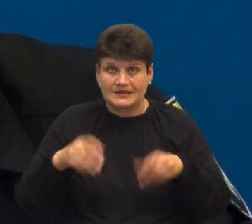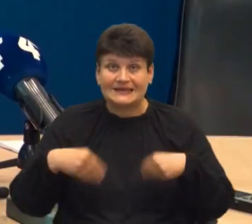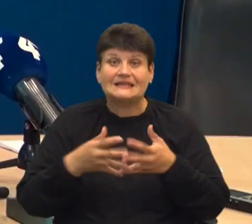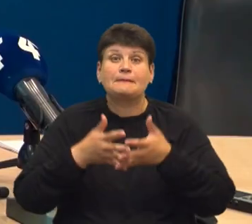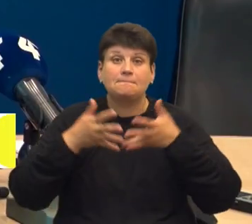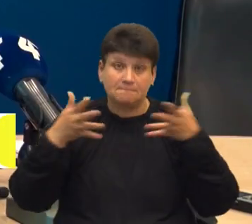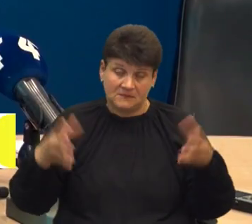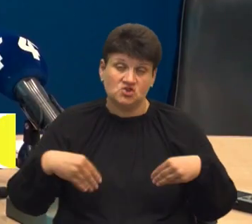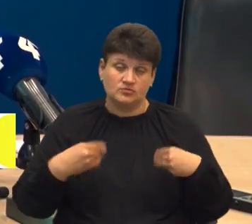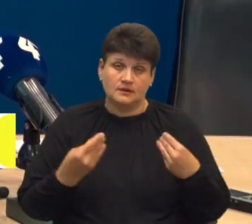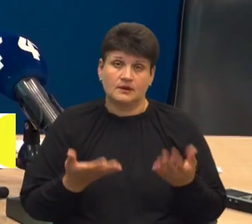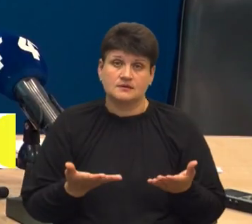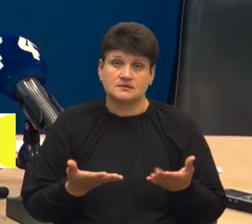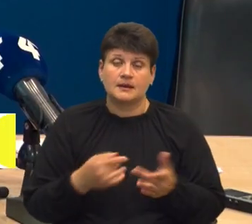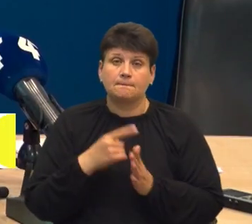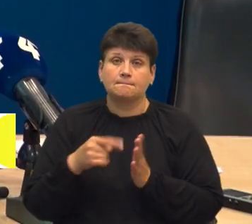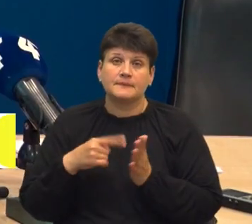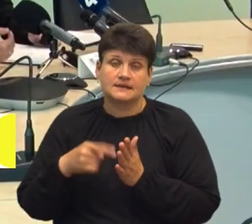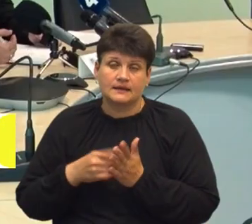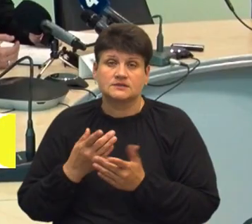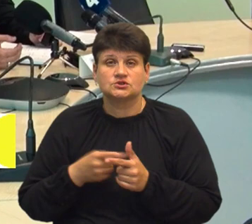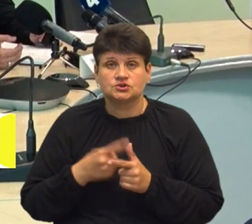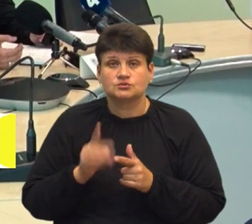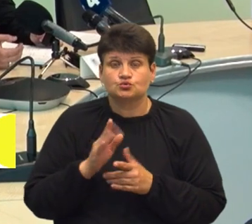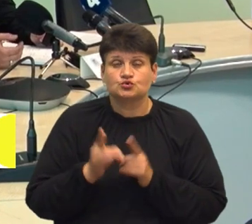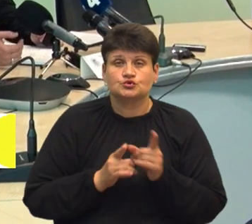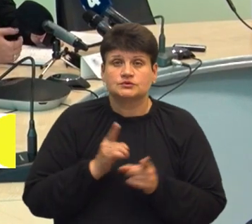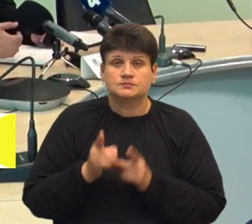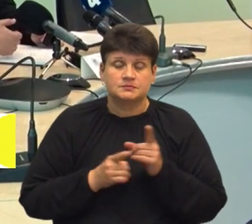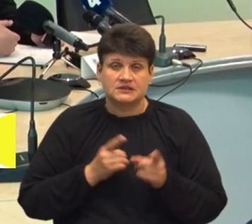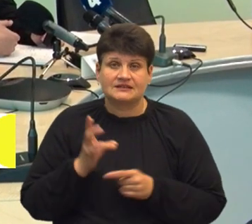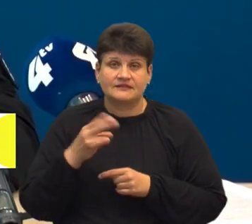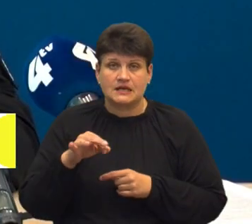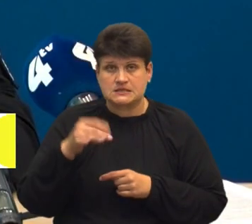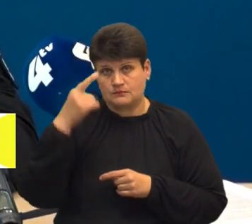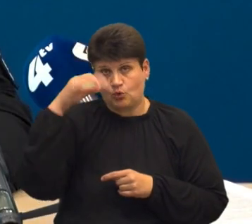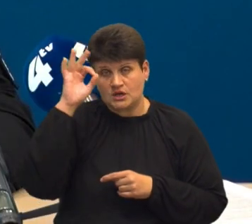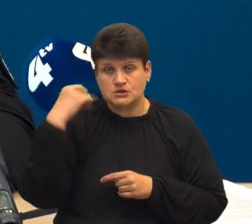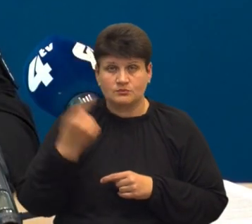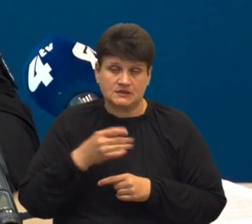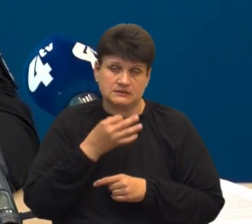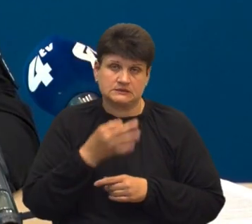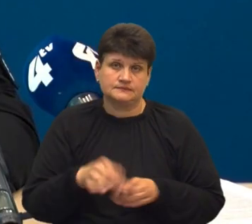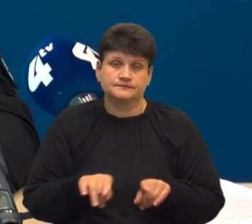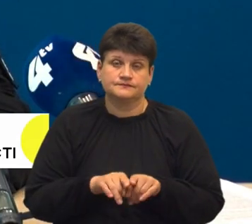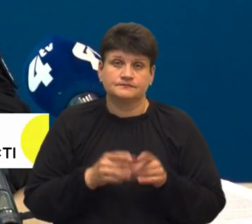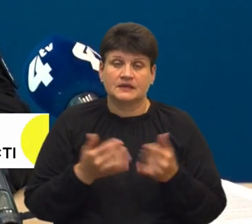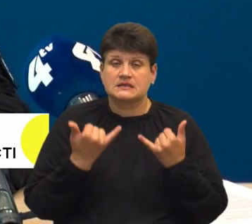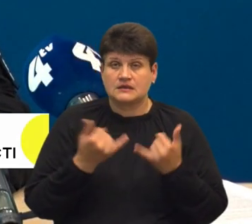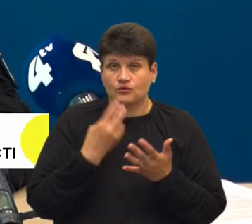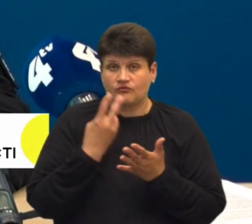він вам її дасть. На запитання, чи будуть кадрові зміни в Нацполіції області, відповідає. Зараз так в вигляді